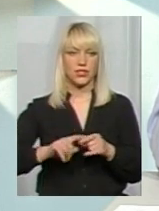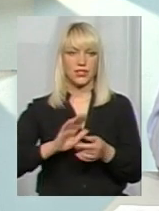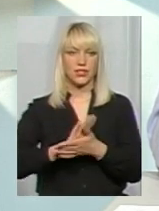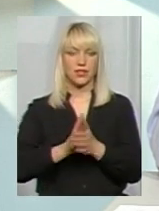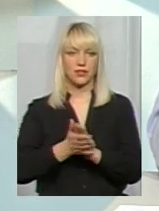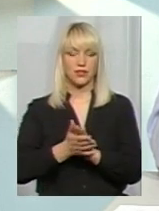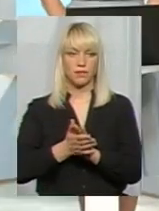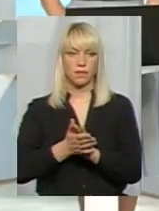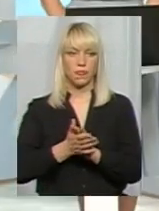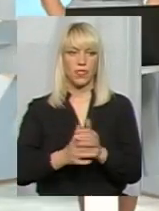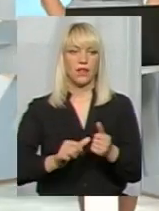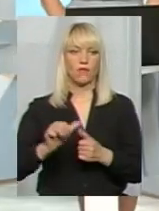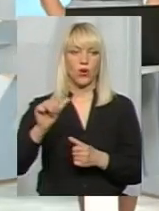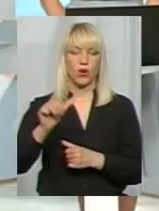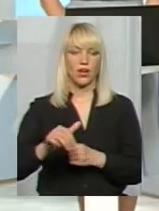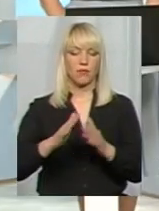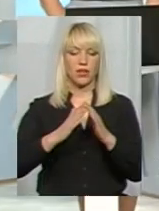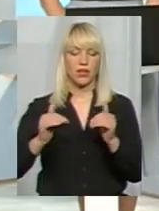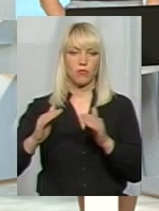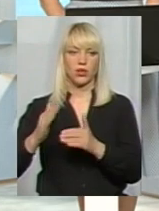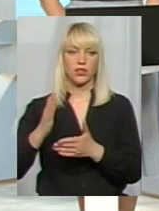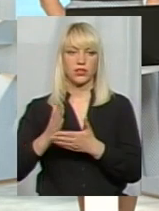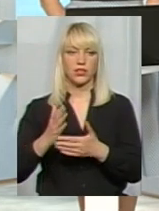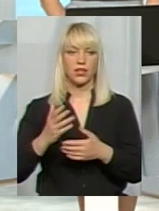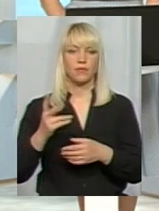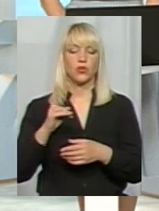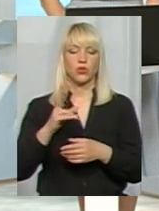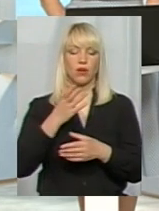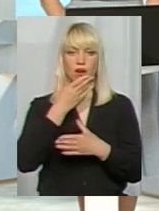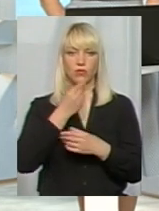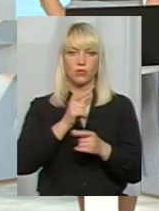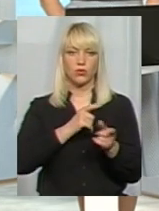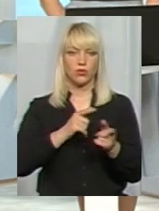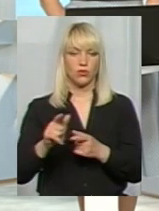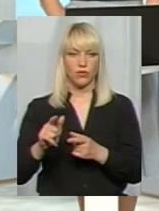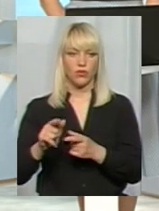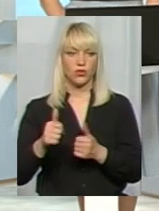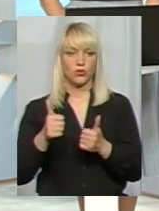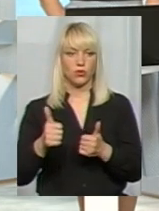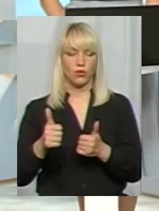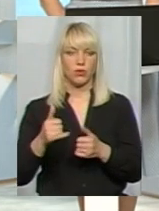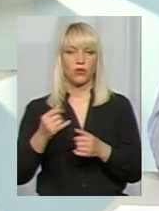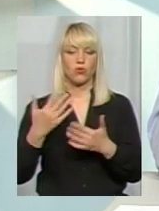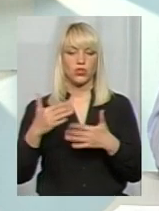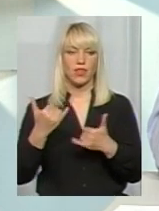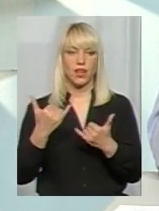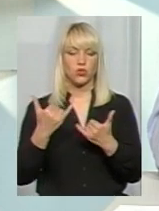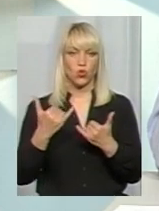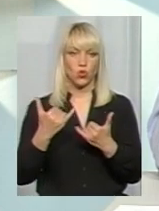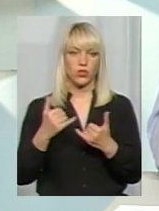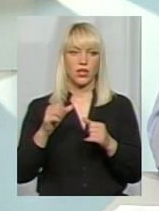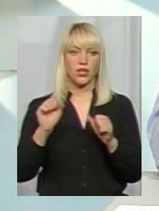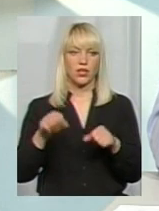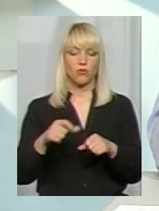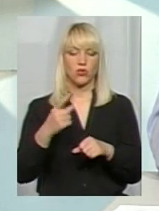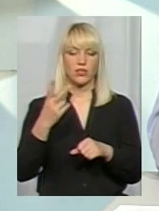в окремих таборах. Є ряд з них, які дуже добре підготовлені, і підготовлені вже навіть на сьогодні, і можуть за